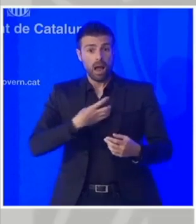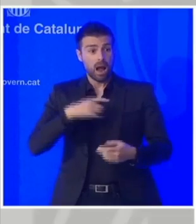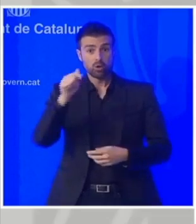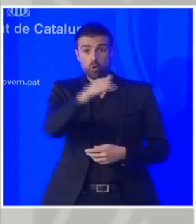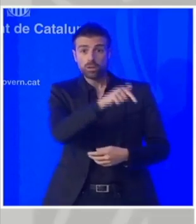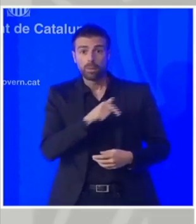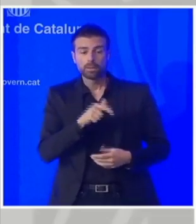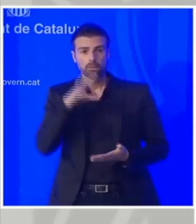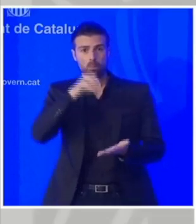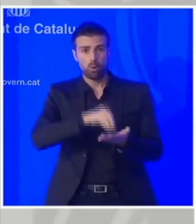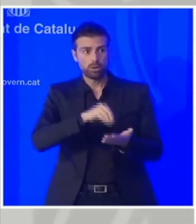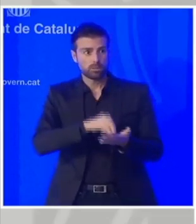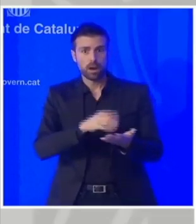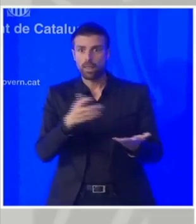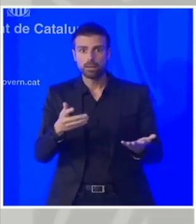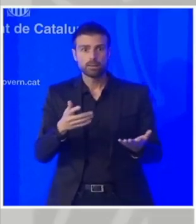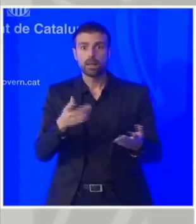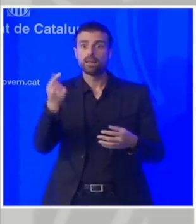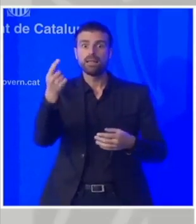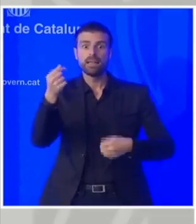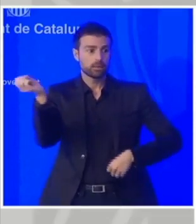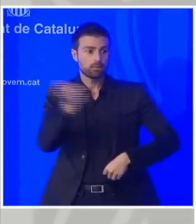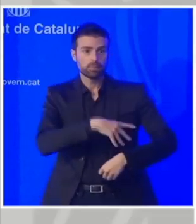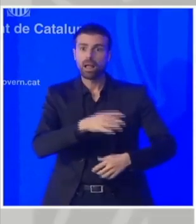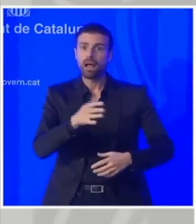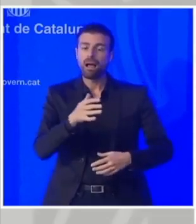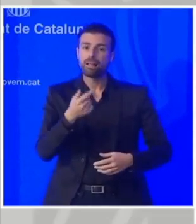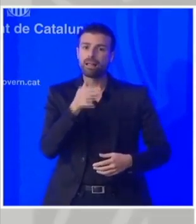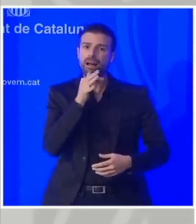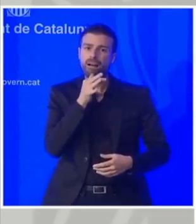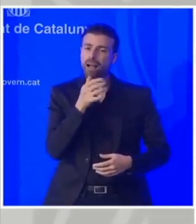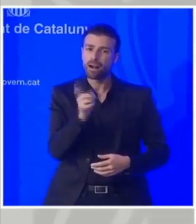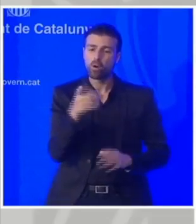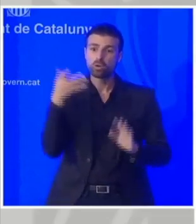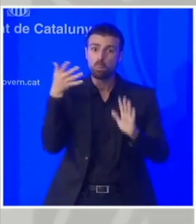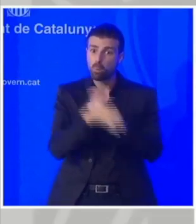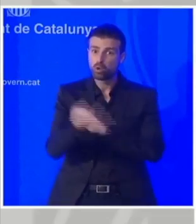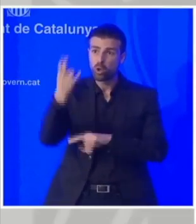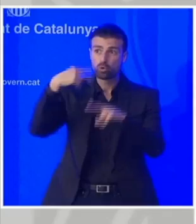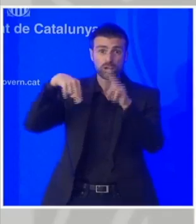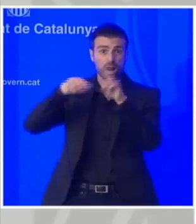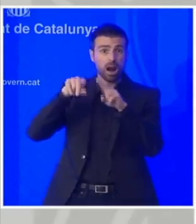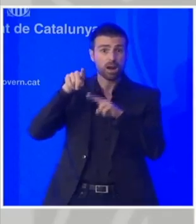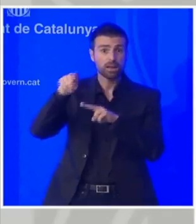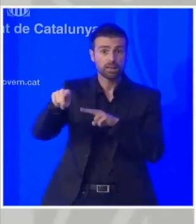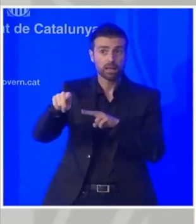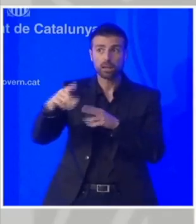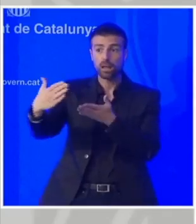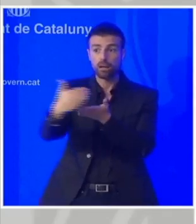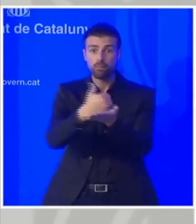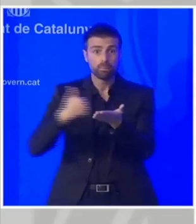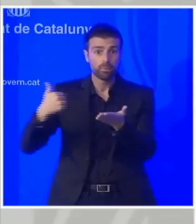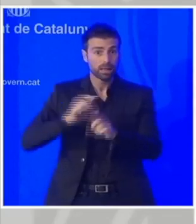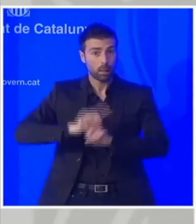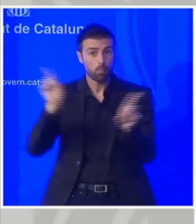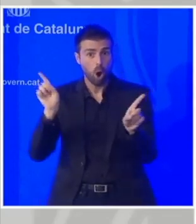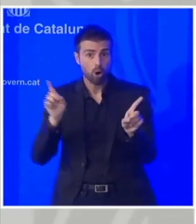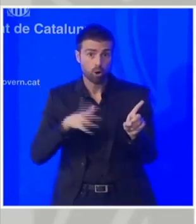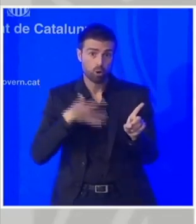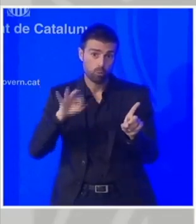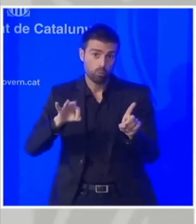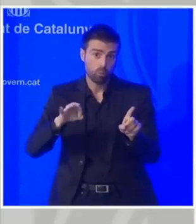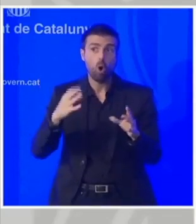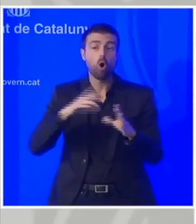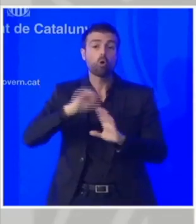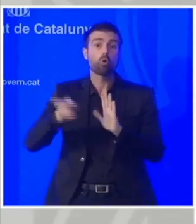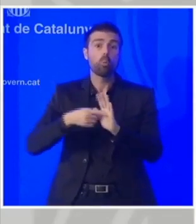encara no hagin ingressat d'aquests diners pot tenir a veure amb el fet que la Generalitat encara no els hagi recaptat en la seva